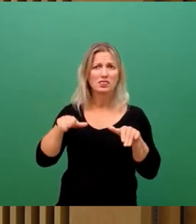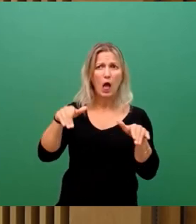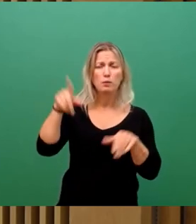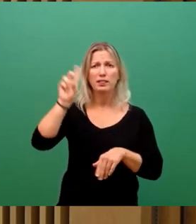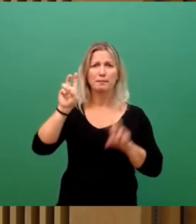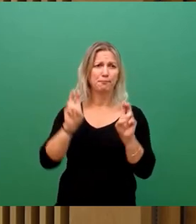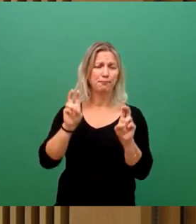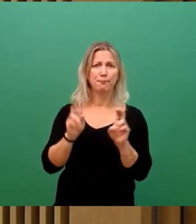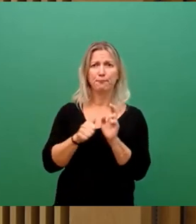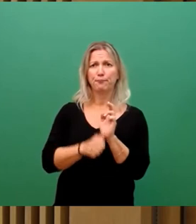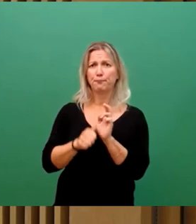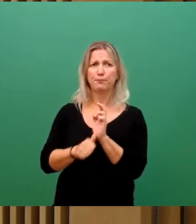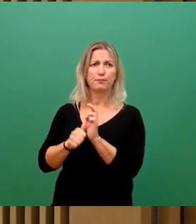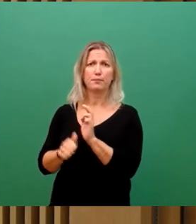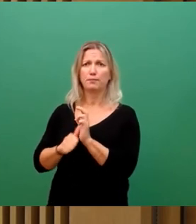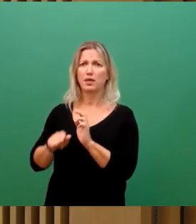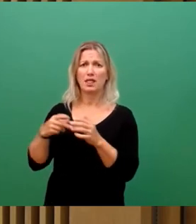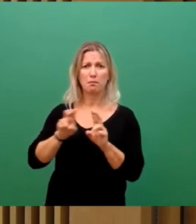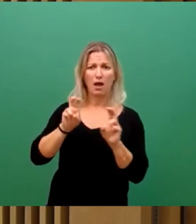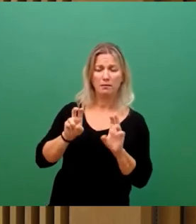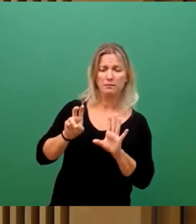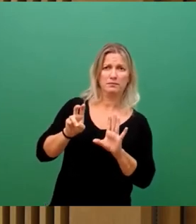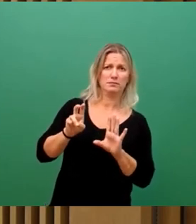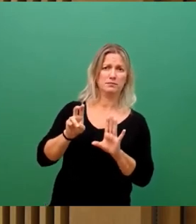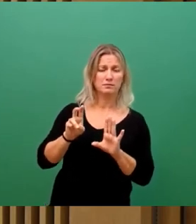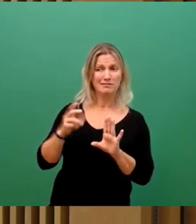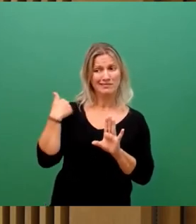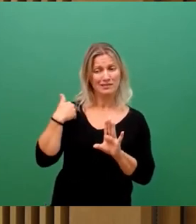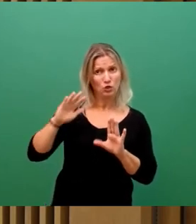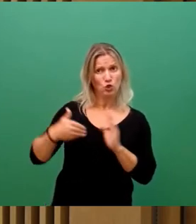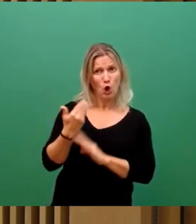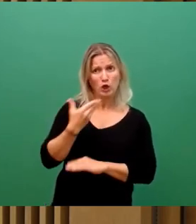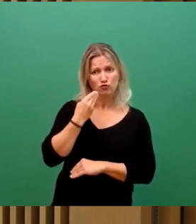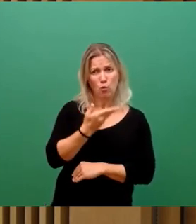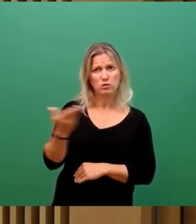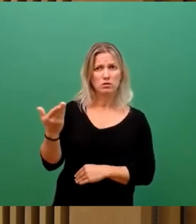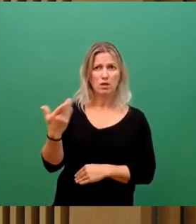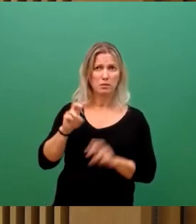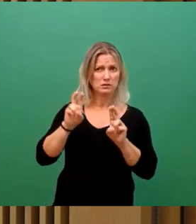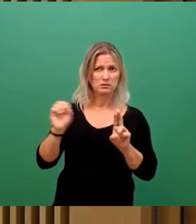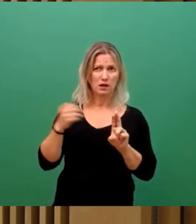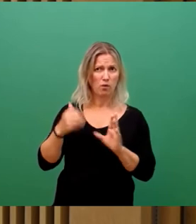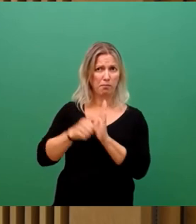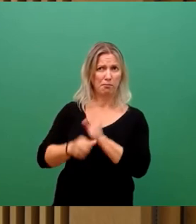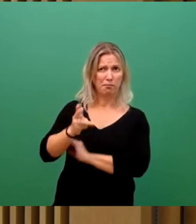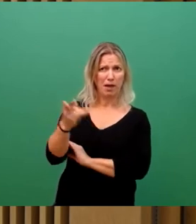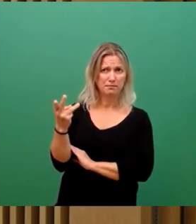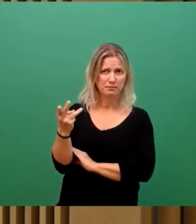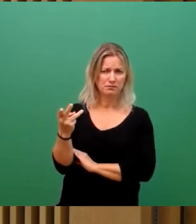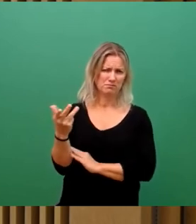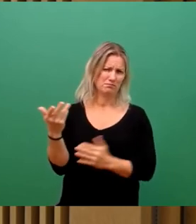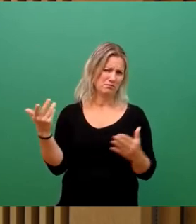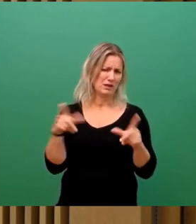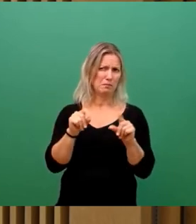oftmals kann man sich auf die Bänke, die teilweise erneuert worden sind, nicht setzen. Und ich frage mich, welche Priorität eigentlich der